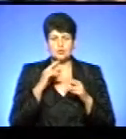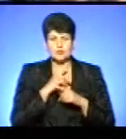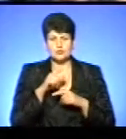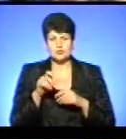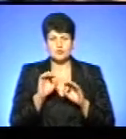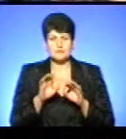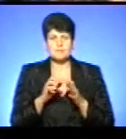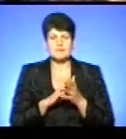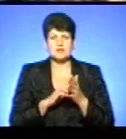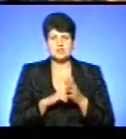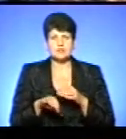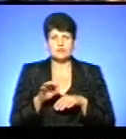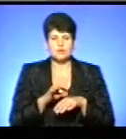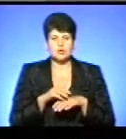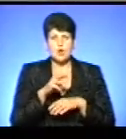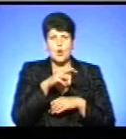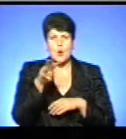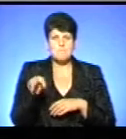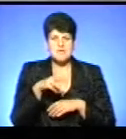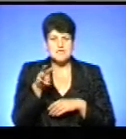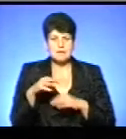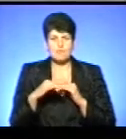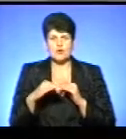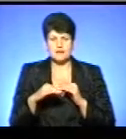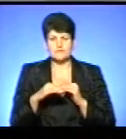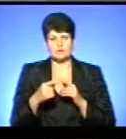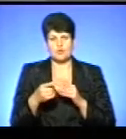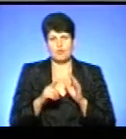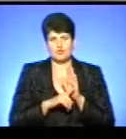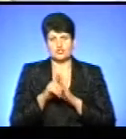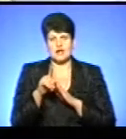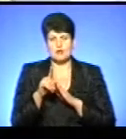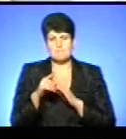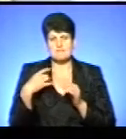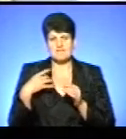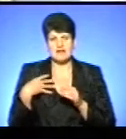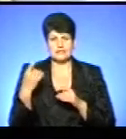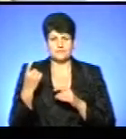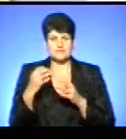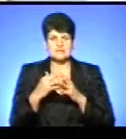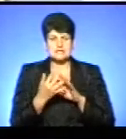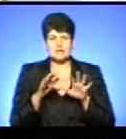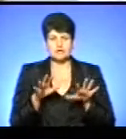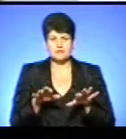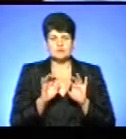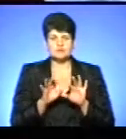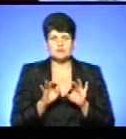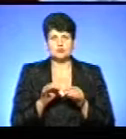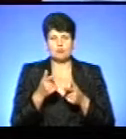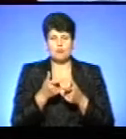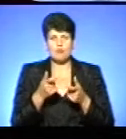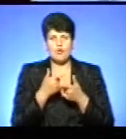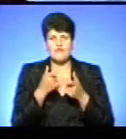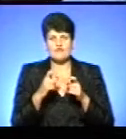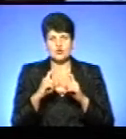розказали, причина недуги – кропіння полів. Його днями розпочало приватне господарство. Сільський голова Василь Гаврилюк пояснив, повідомлення про